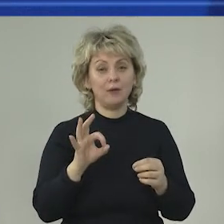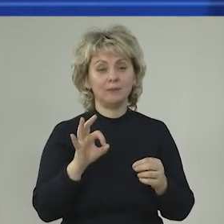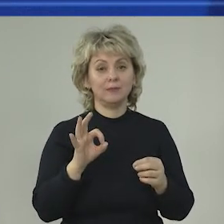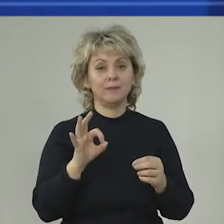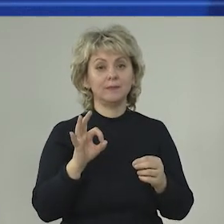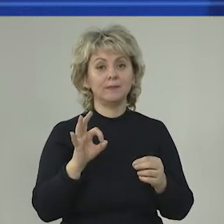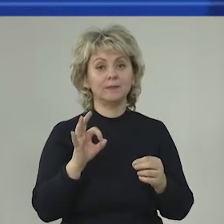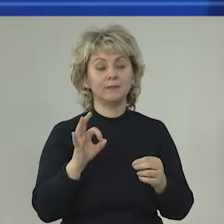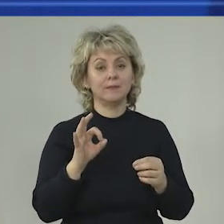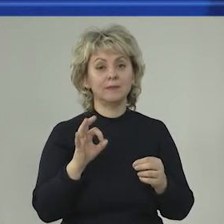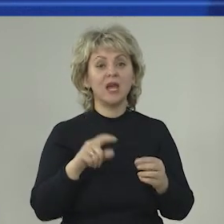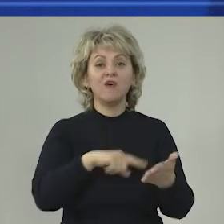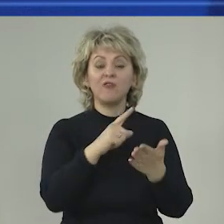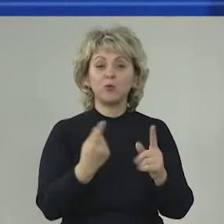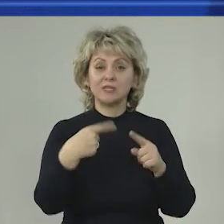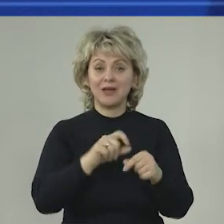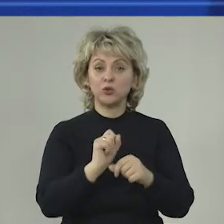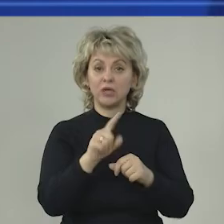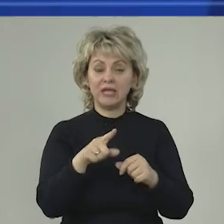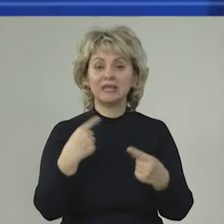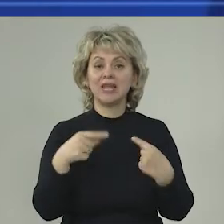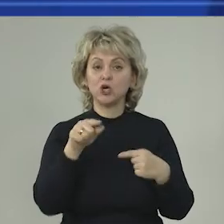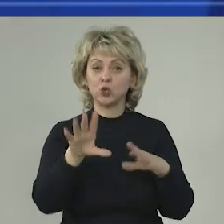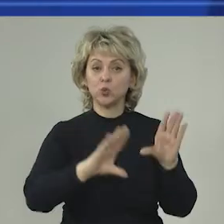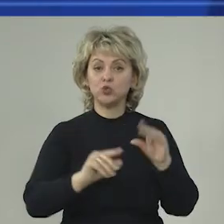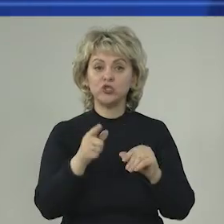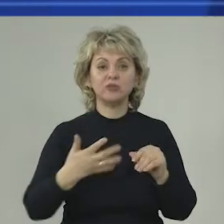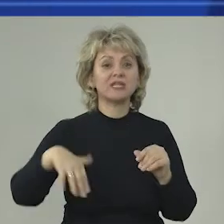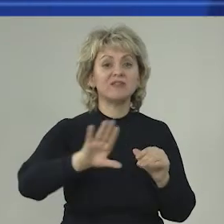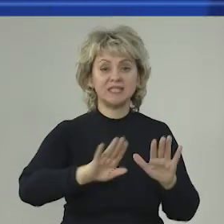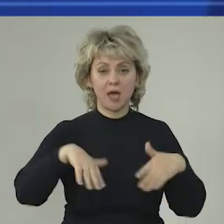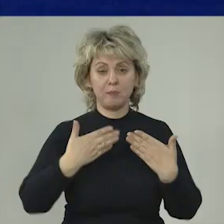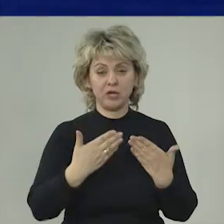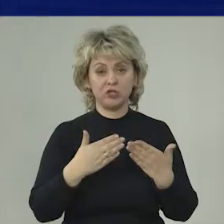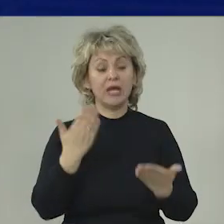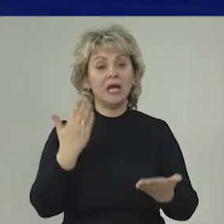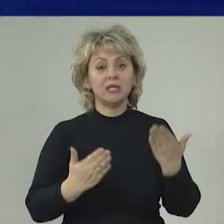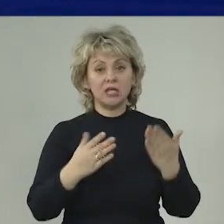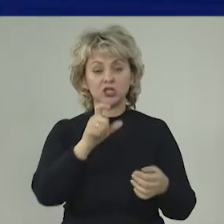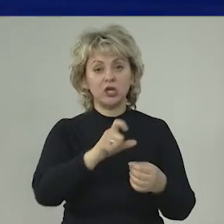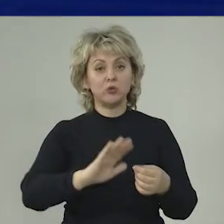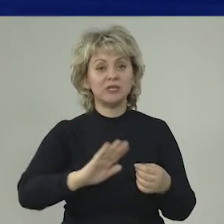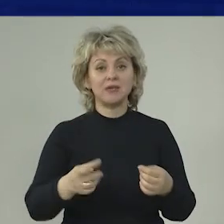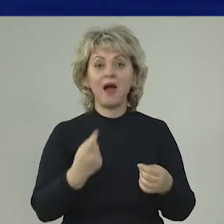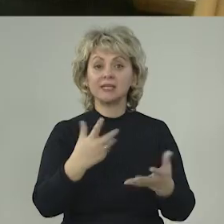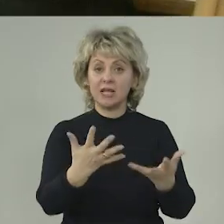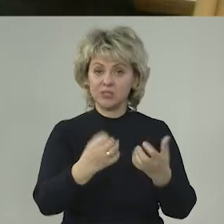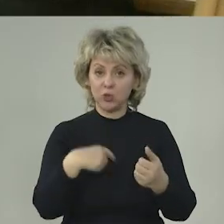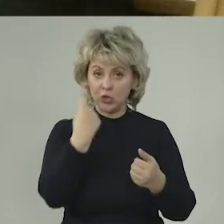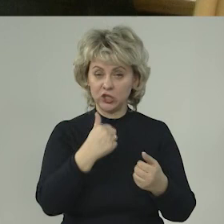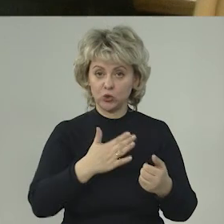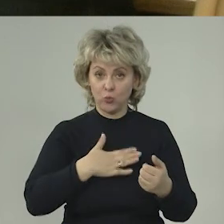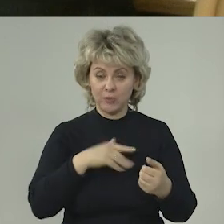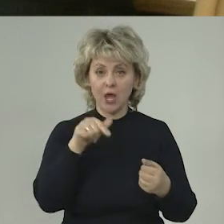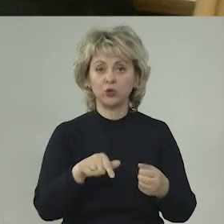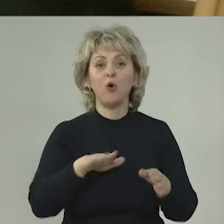вопросы, которые задаются, это же учитываются-то все обращения. Если люди не оказались на приеме,